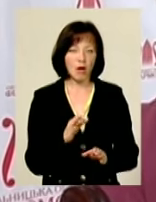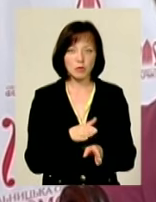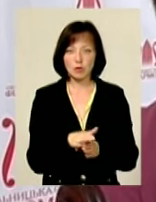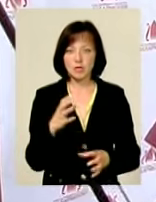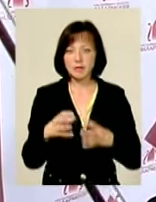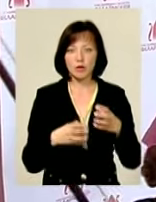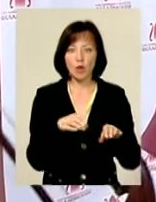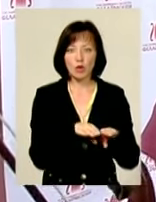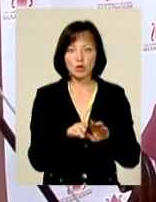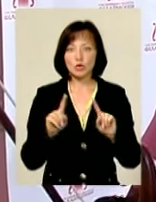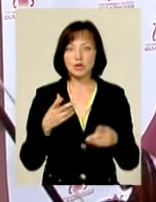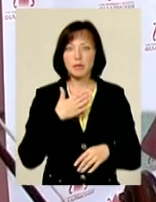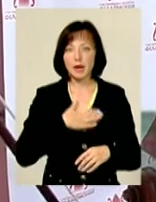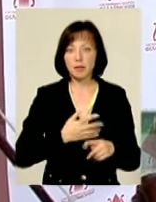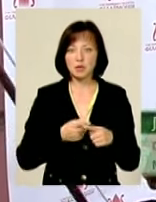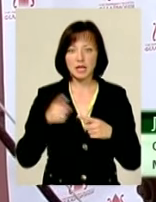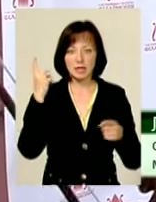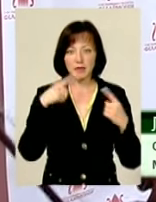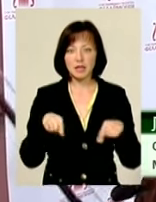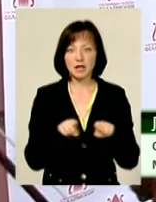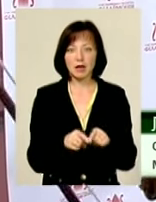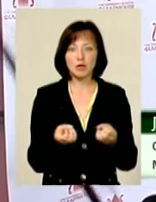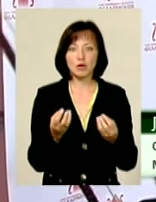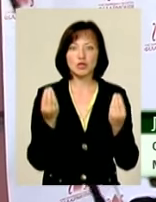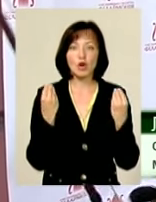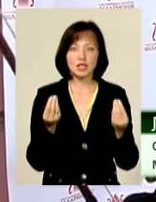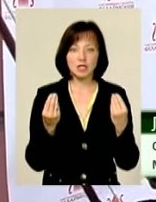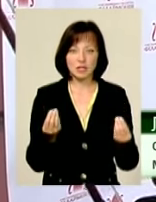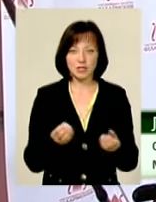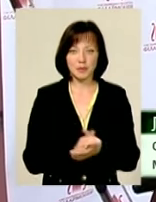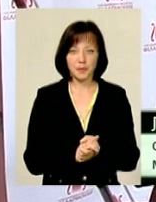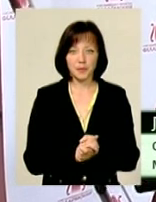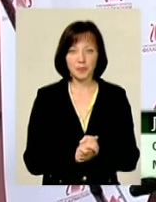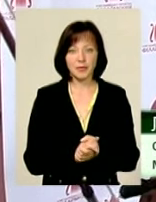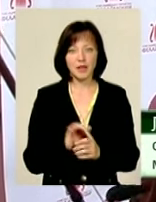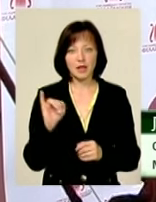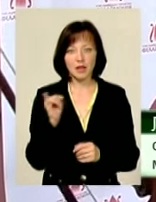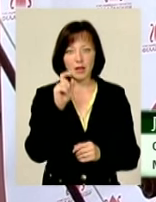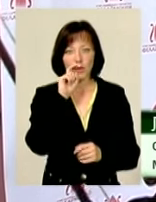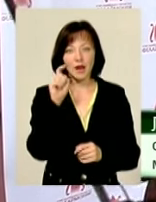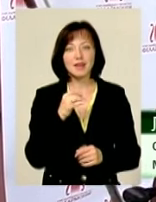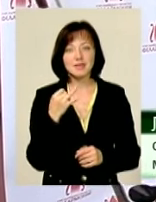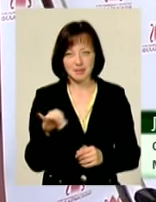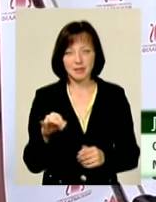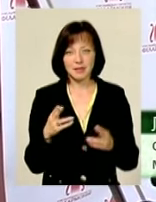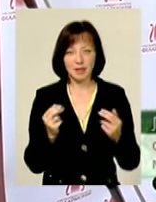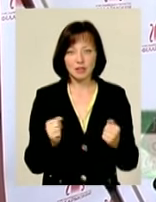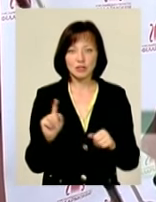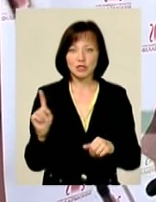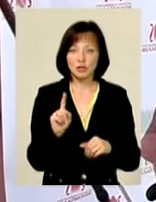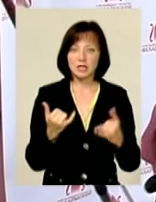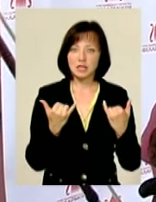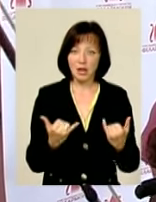рівня. Дуже приємно, що цей твір такий просто розкішний, неперевершений і український. Так, що